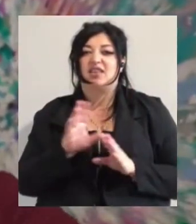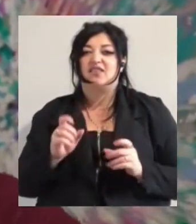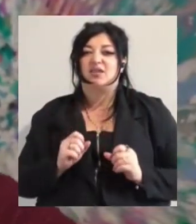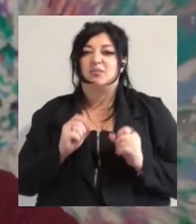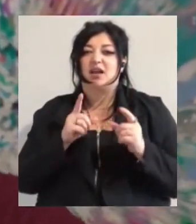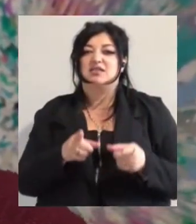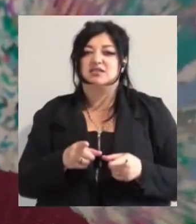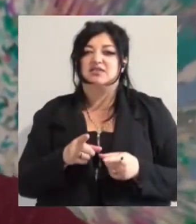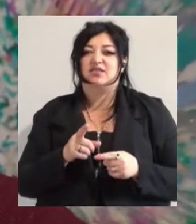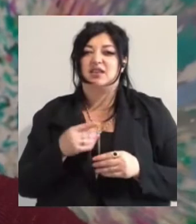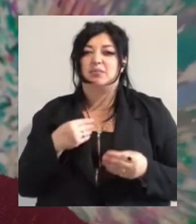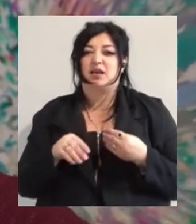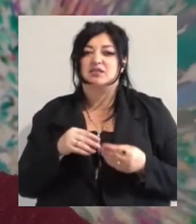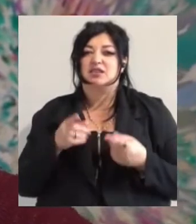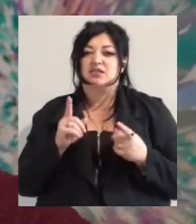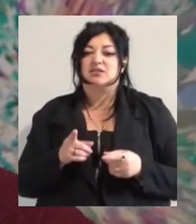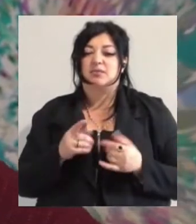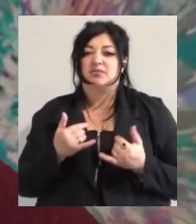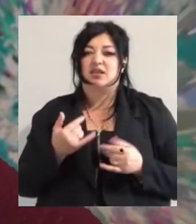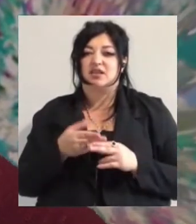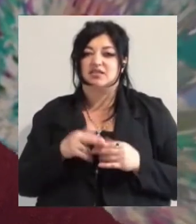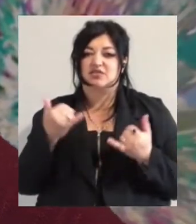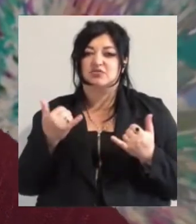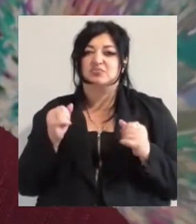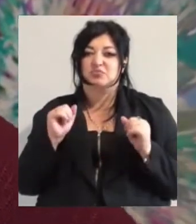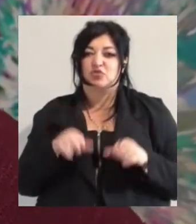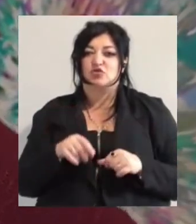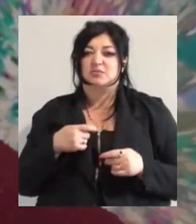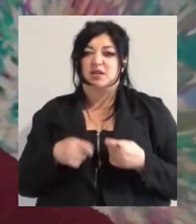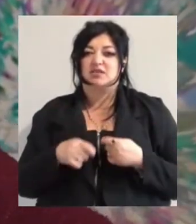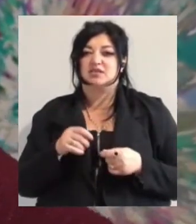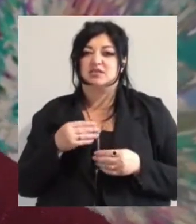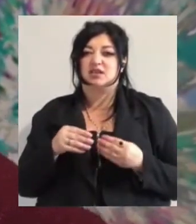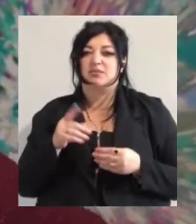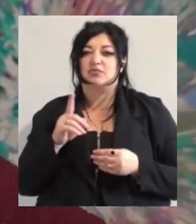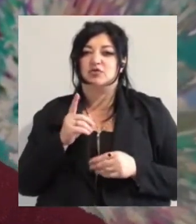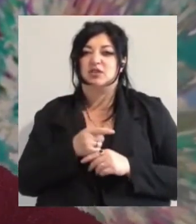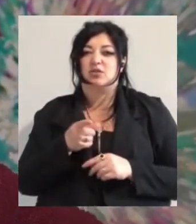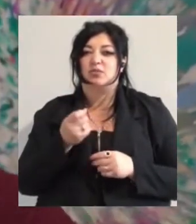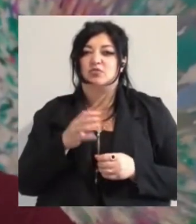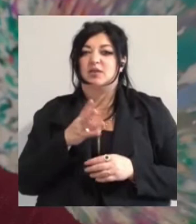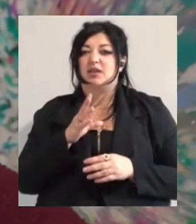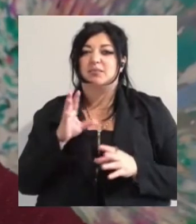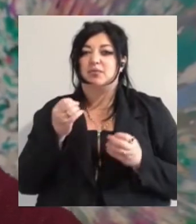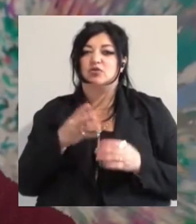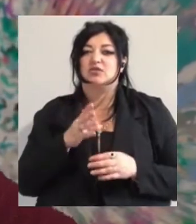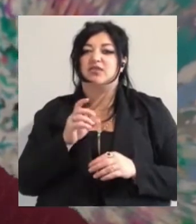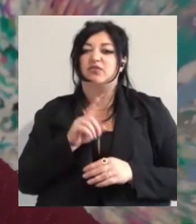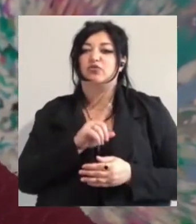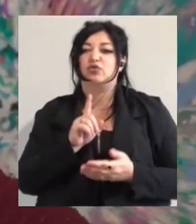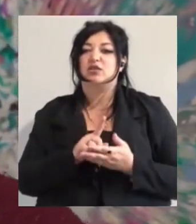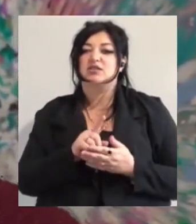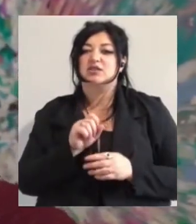на самом деле з цього пластика дійсно можна щось зробити. І воно може бути не просто функціональним, але ще й красивим. Воно в будь-якому віде